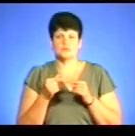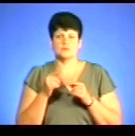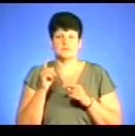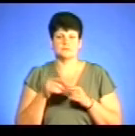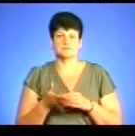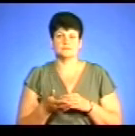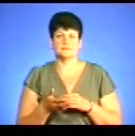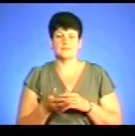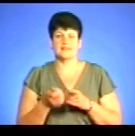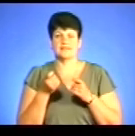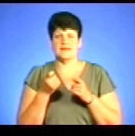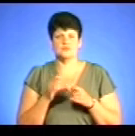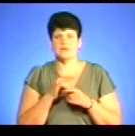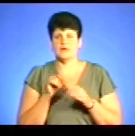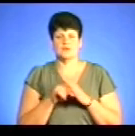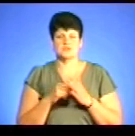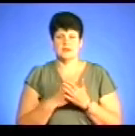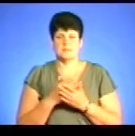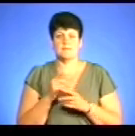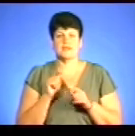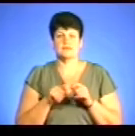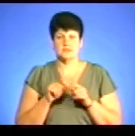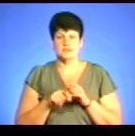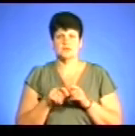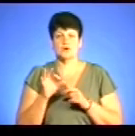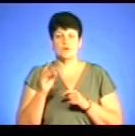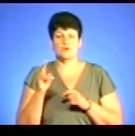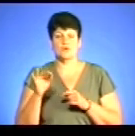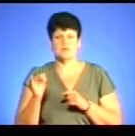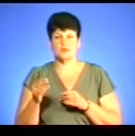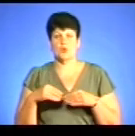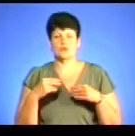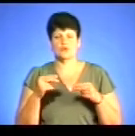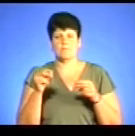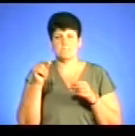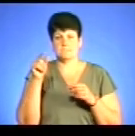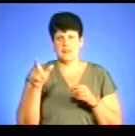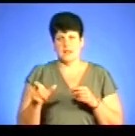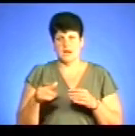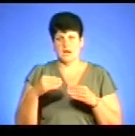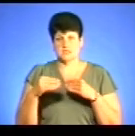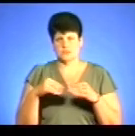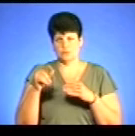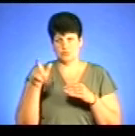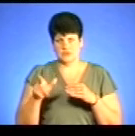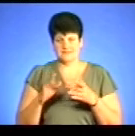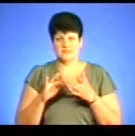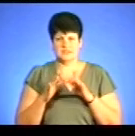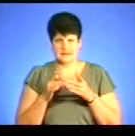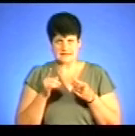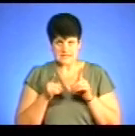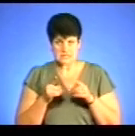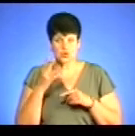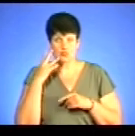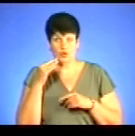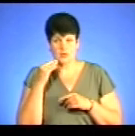Та дешево не означає якісно. Перевірити, чи оковита, яку продають у пластикових баклашках, та ще й через інтернет і справді з